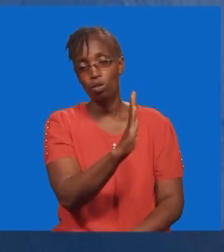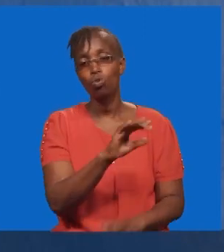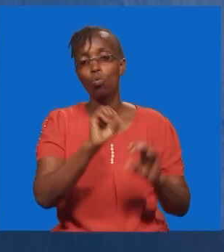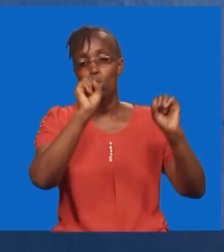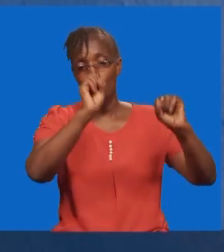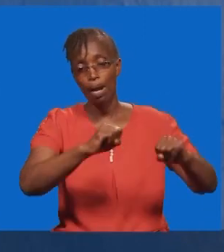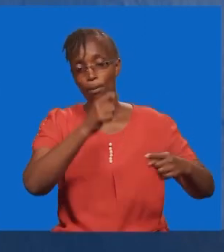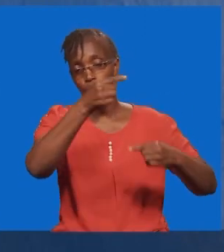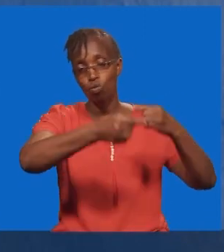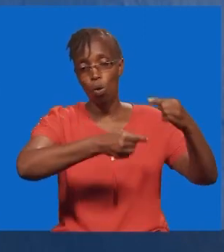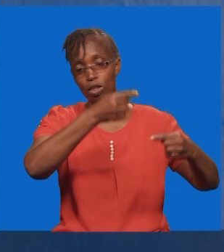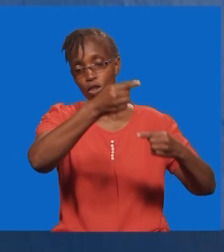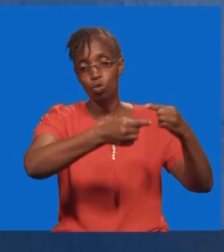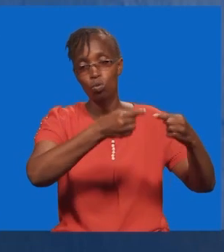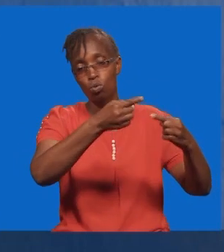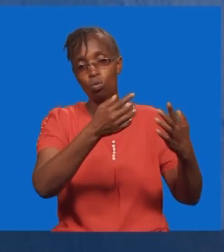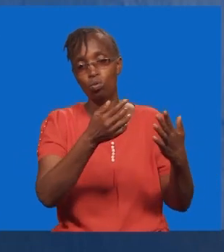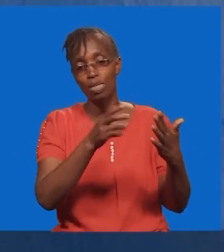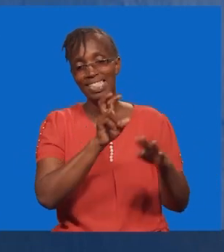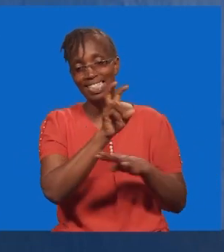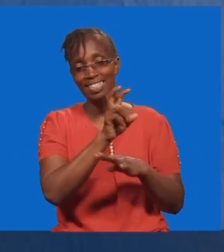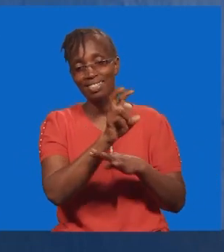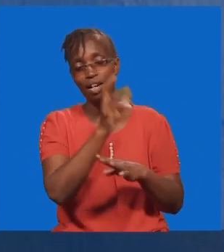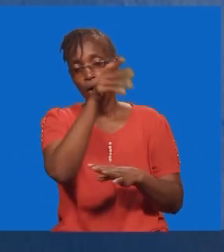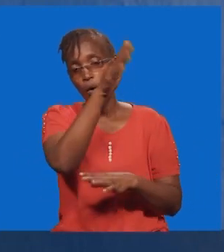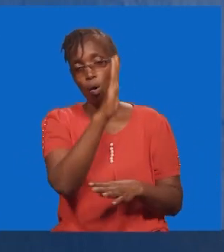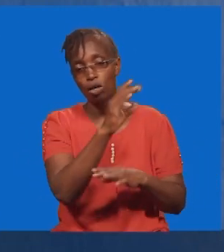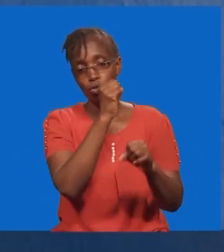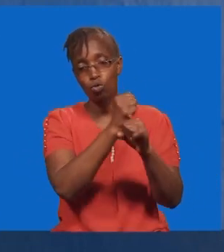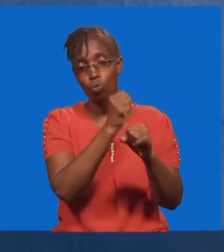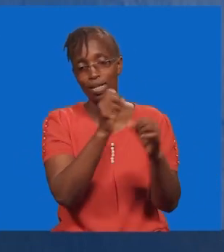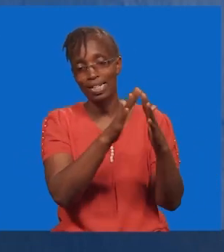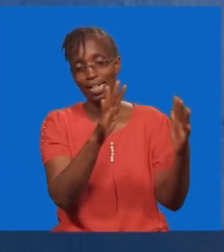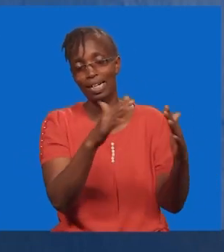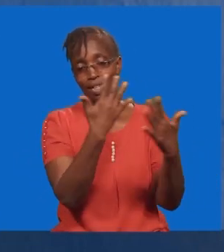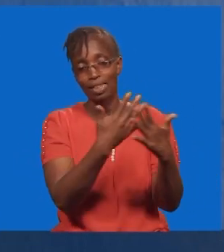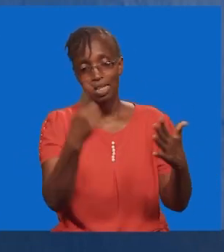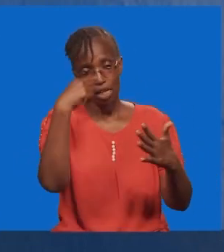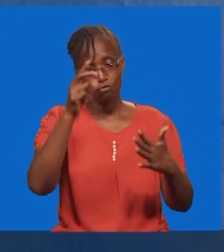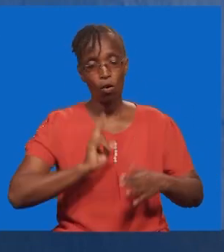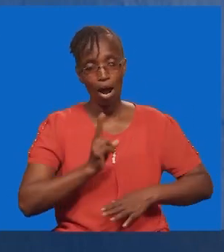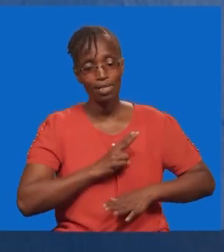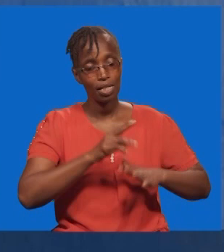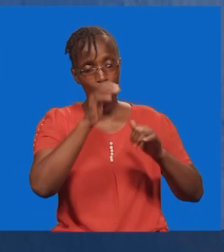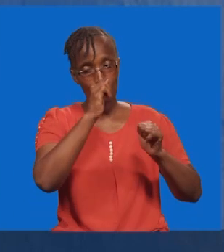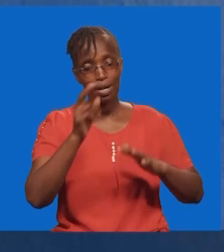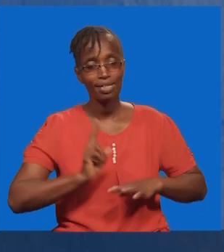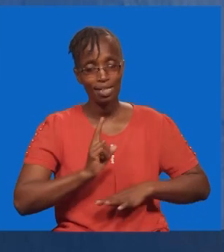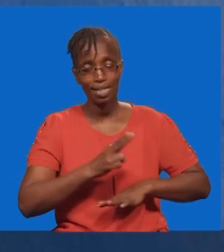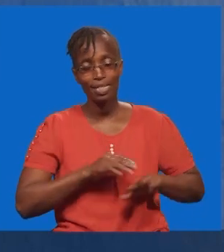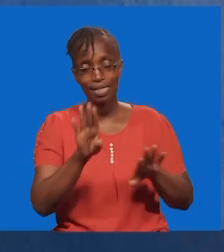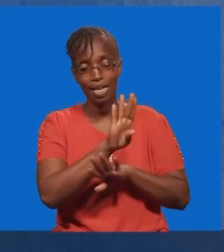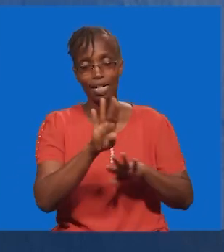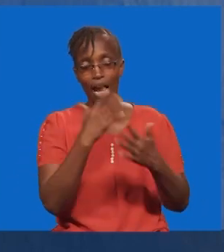Tutaweza kuendelea na kuona akiwa anatutendea. Akiwa anatubariki katika kila